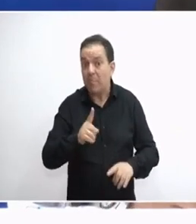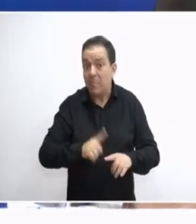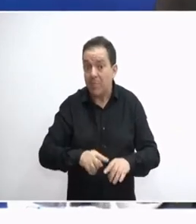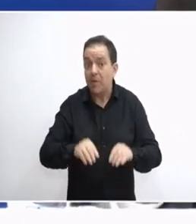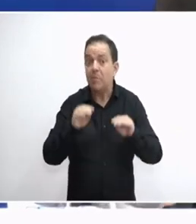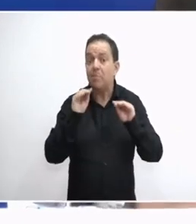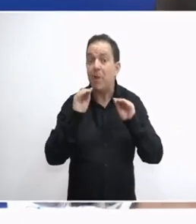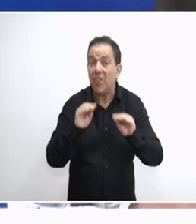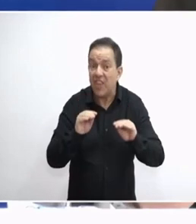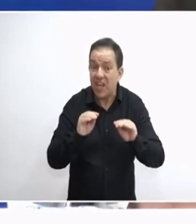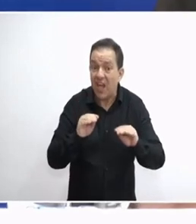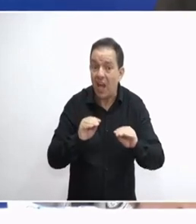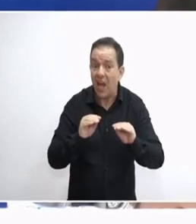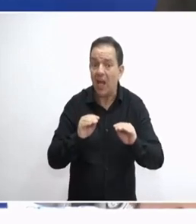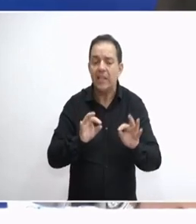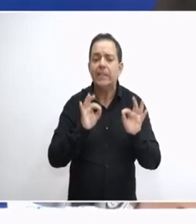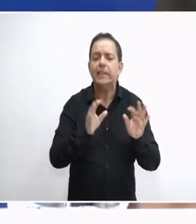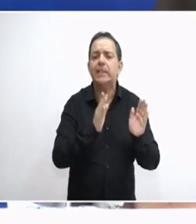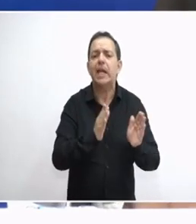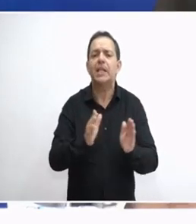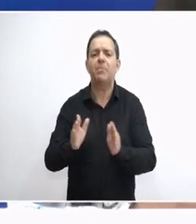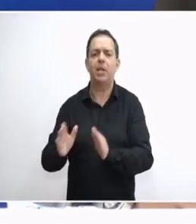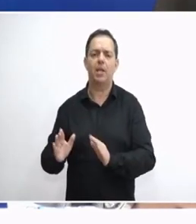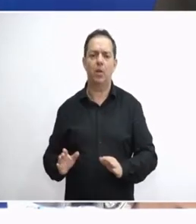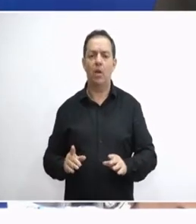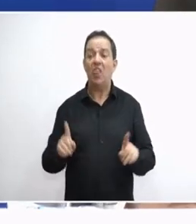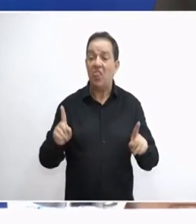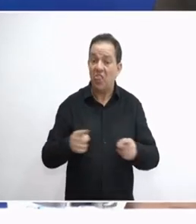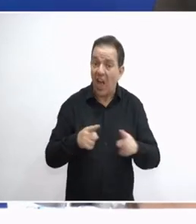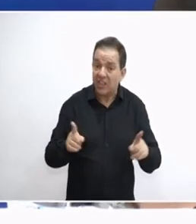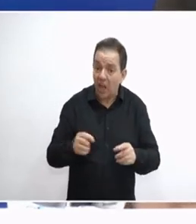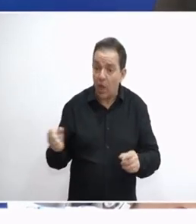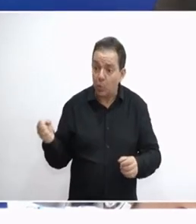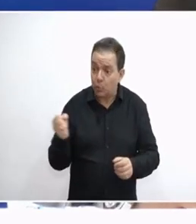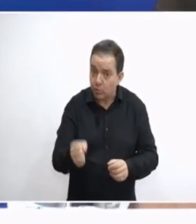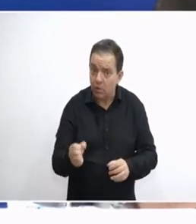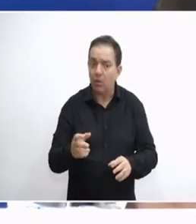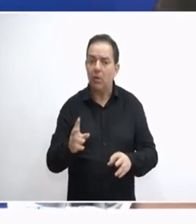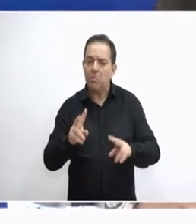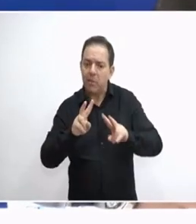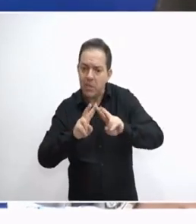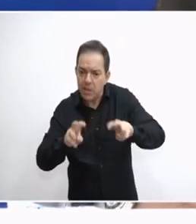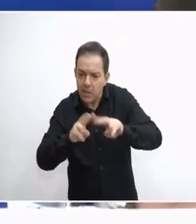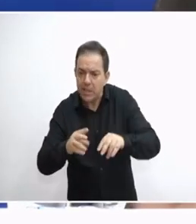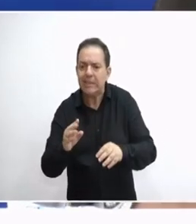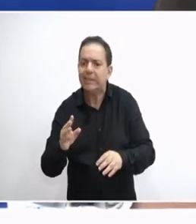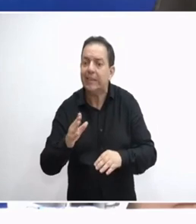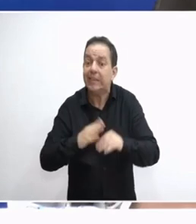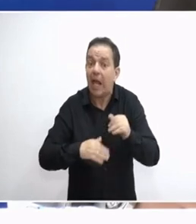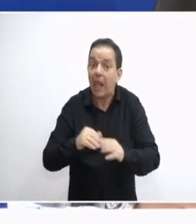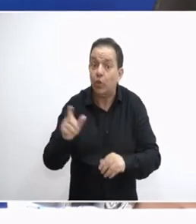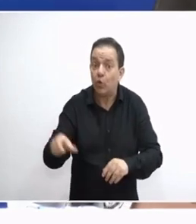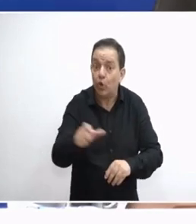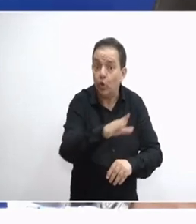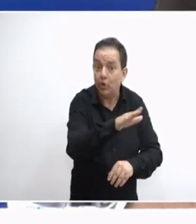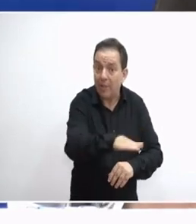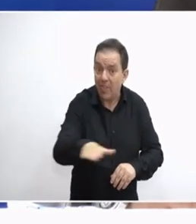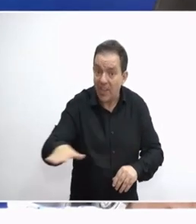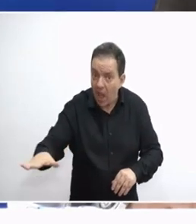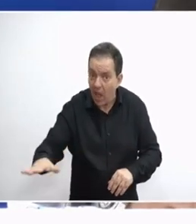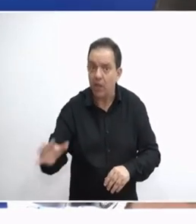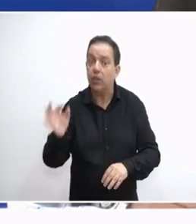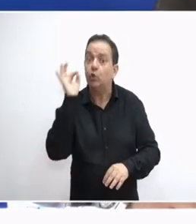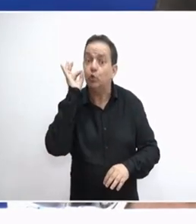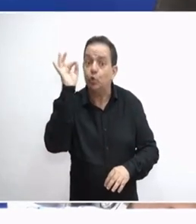η παιδεία να είναι τόσο συγκεκριμένη. Με διδάσκαλους όπου θα λιχνεύουν το ταλέντο, αλλά και το στόχο, το σκοπό του